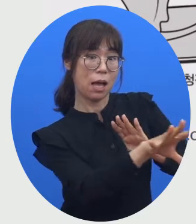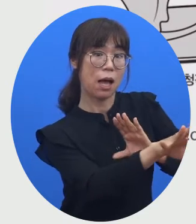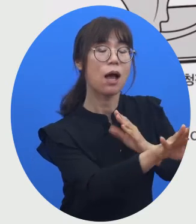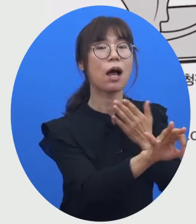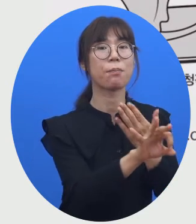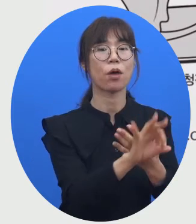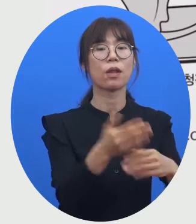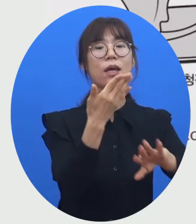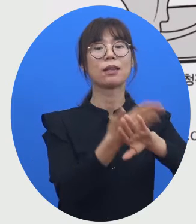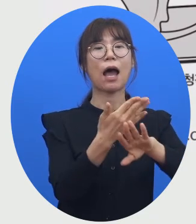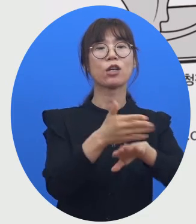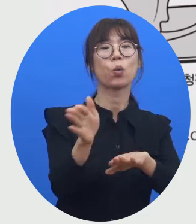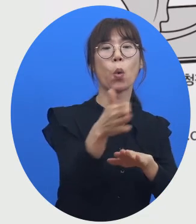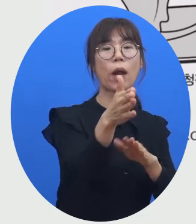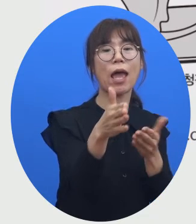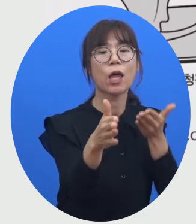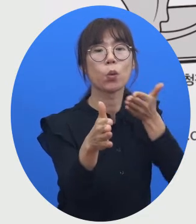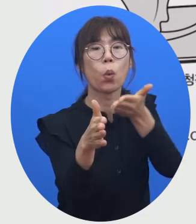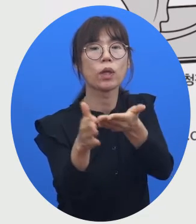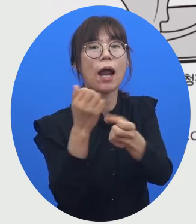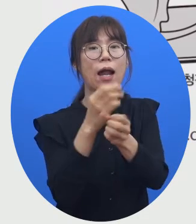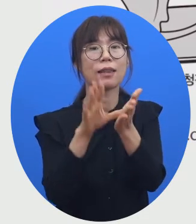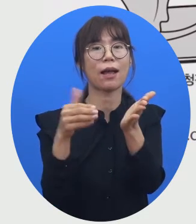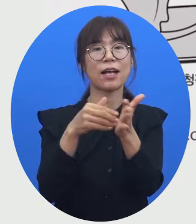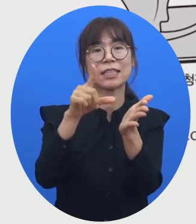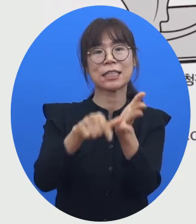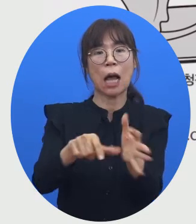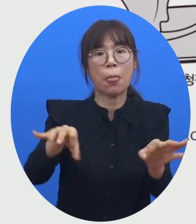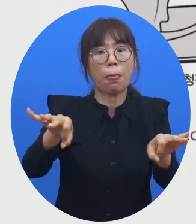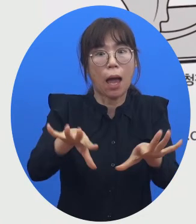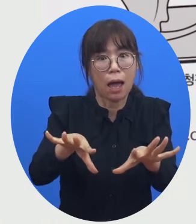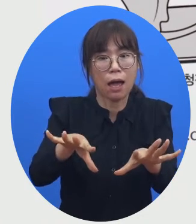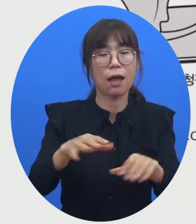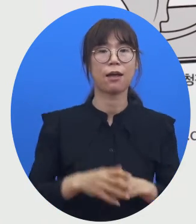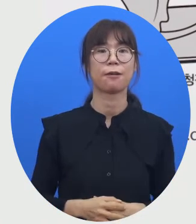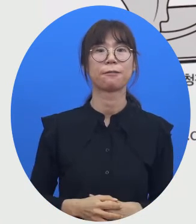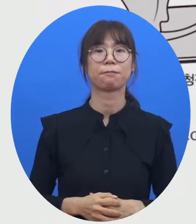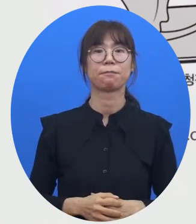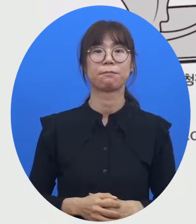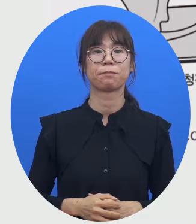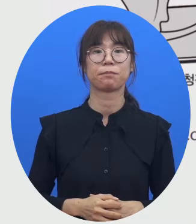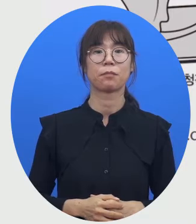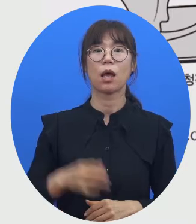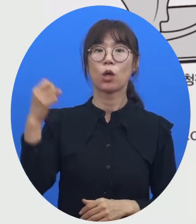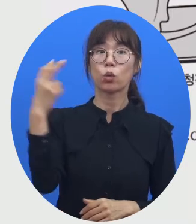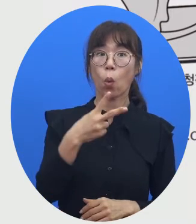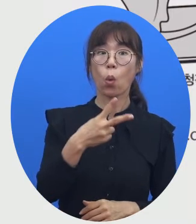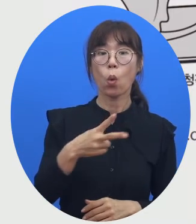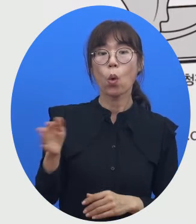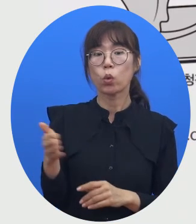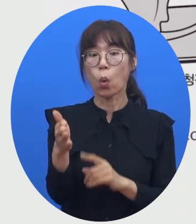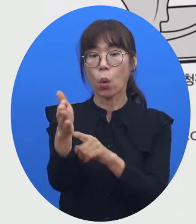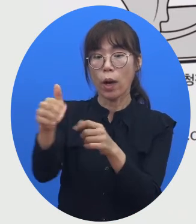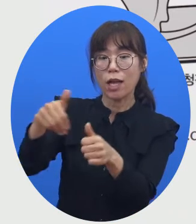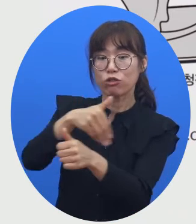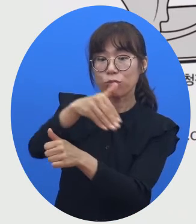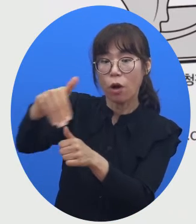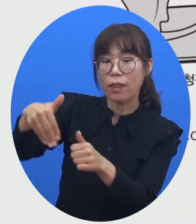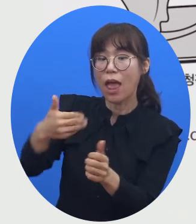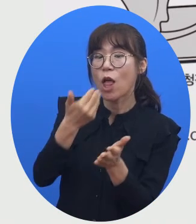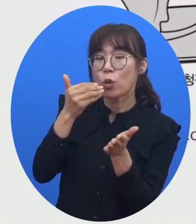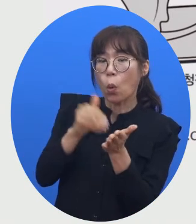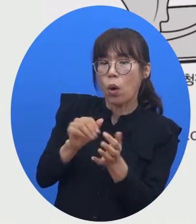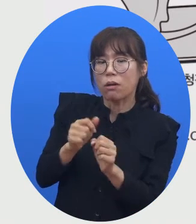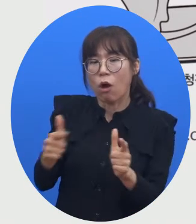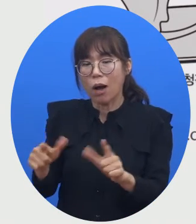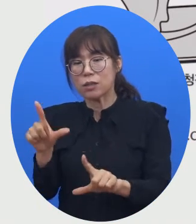돌고래한테 도달하는 데까지 시간이 굉장히 짧다는 얘기고요. 그리고 또는 돌고래 주변에 어떤 지형 지물이